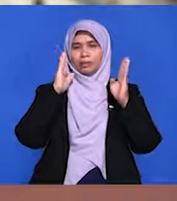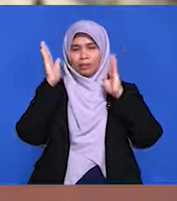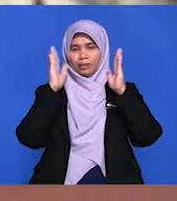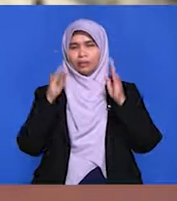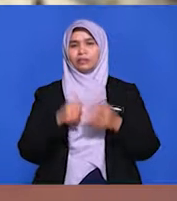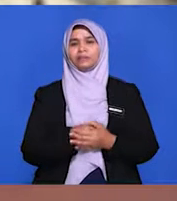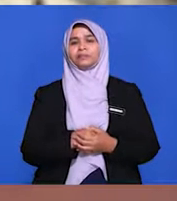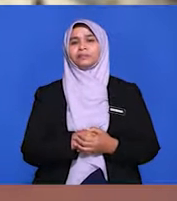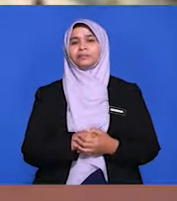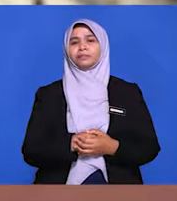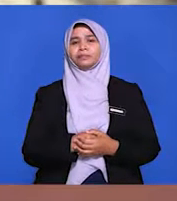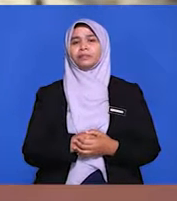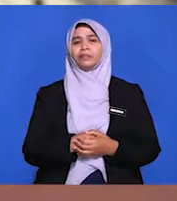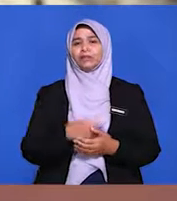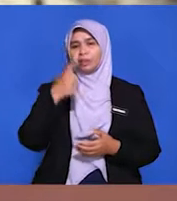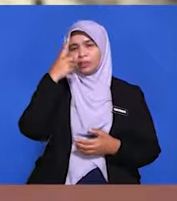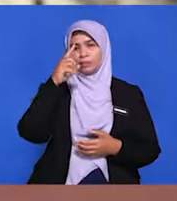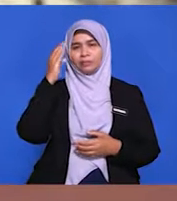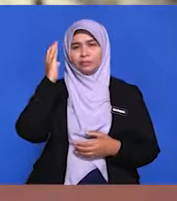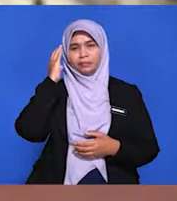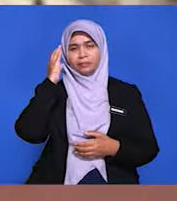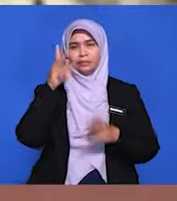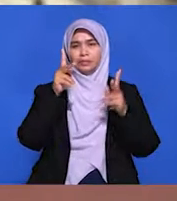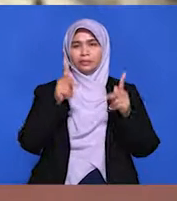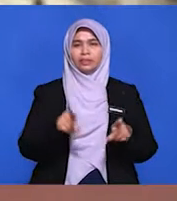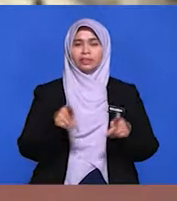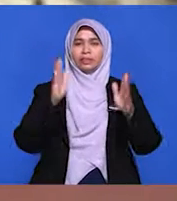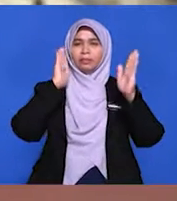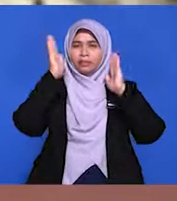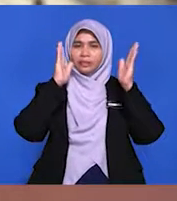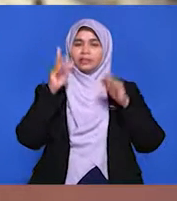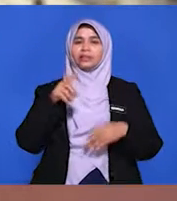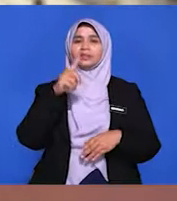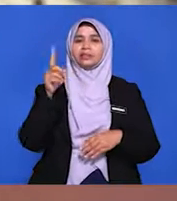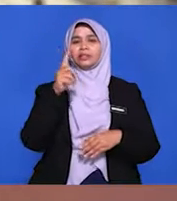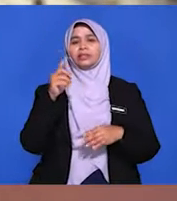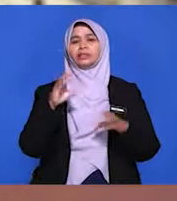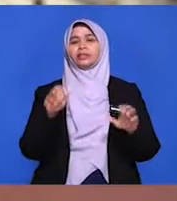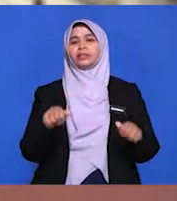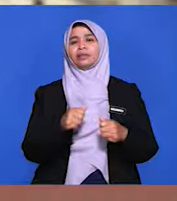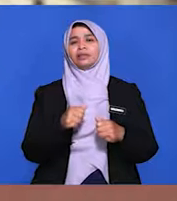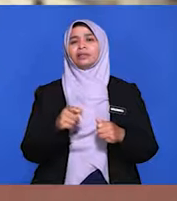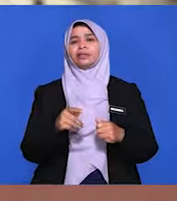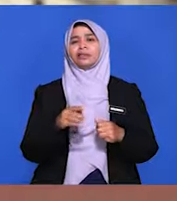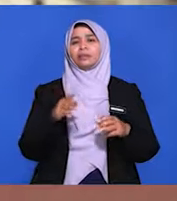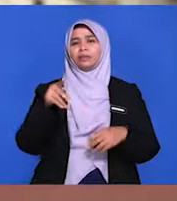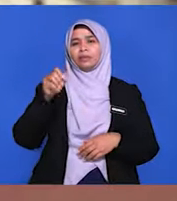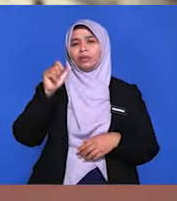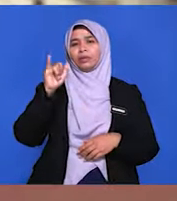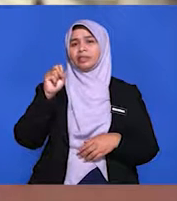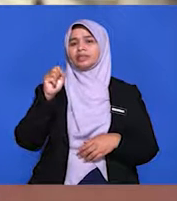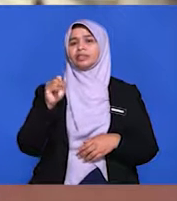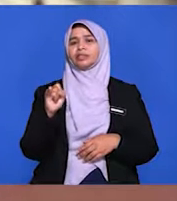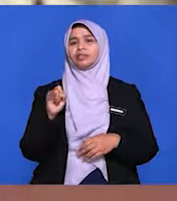negara-negara lain. Untuk pengetahuan pelajar, Malaysia sentiasa mengamalkan polisi berbaik-baik atau